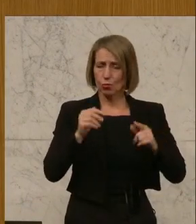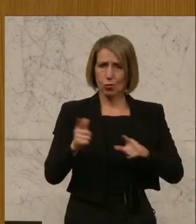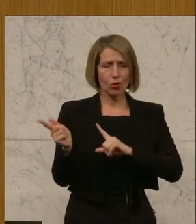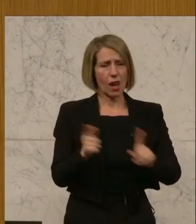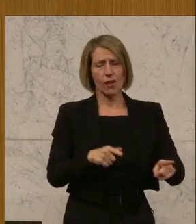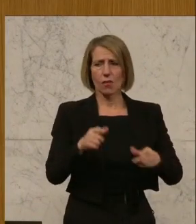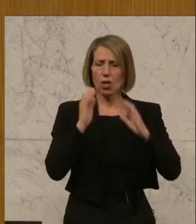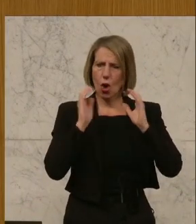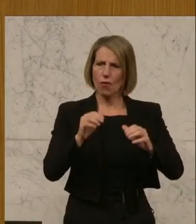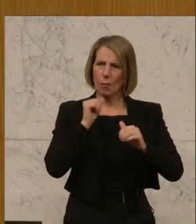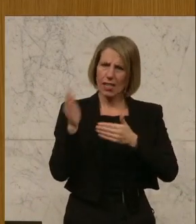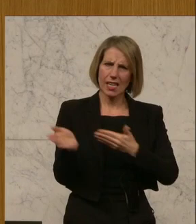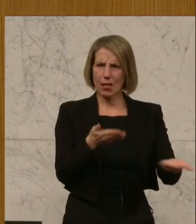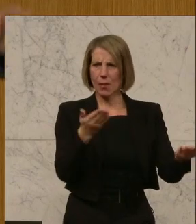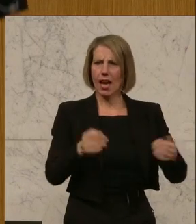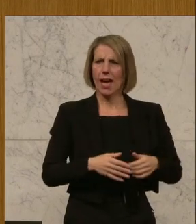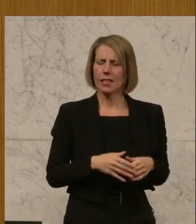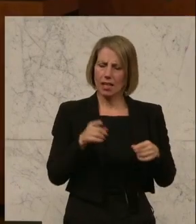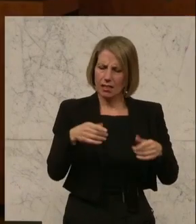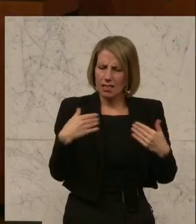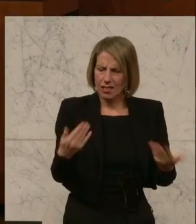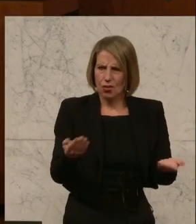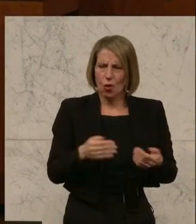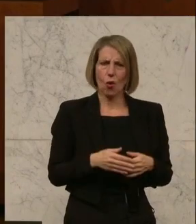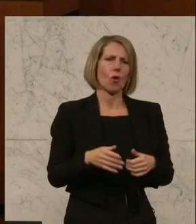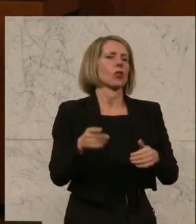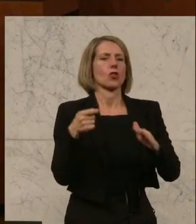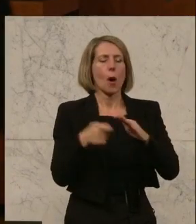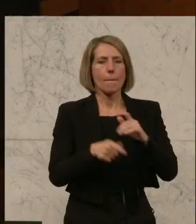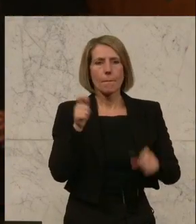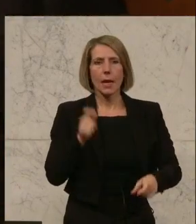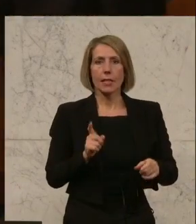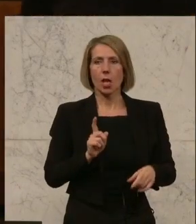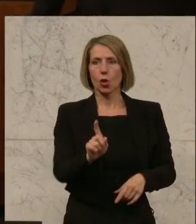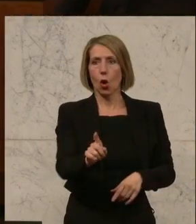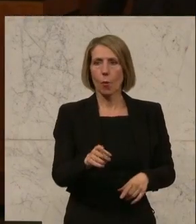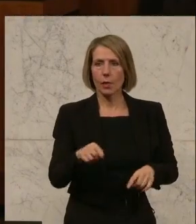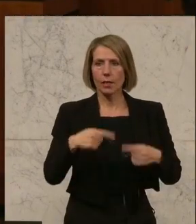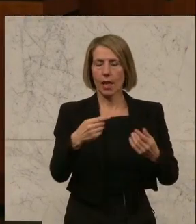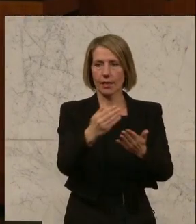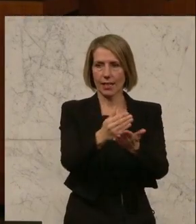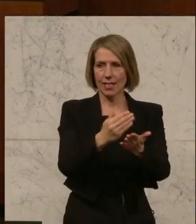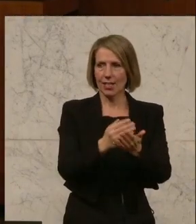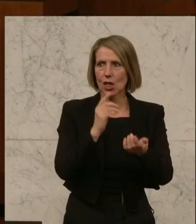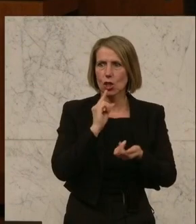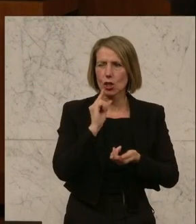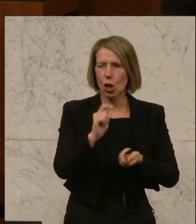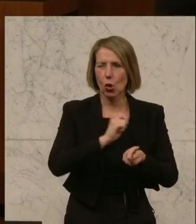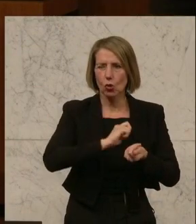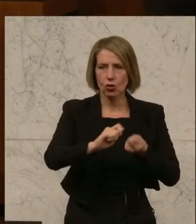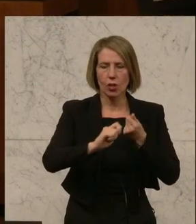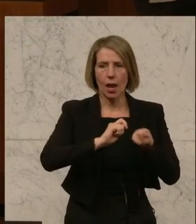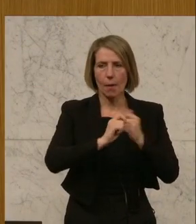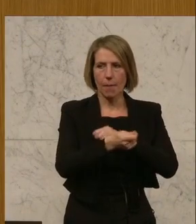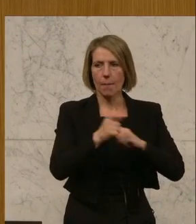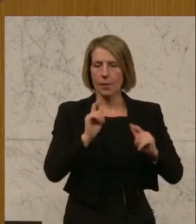nicht bereit. Das ist es. Wenn Spenderinnen und Spender kommen, dann wird ein Gesetz in Sekundenschnelle verändert.